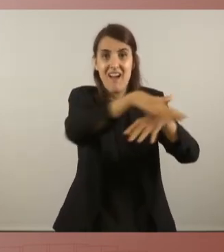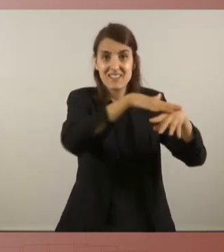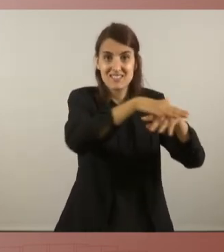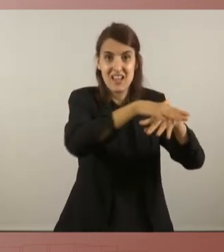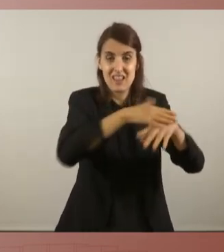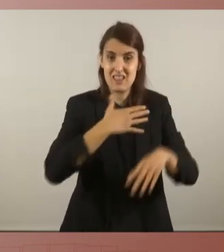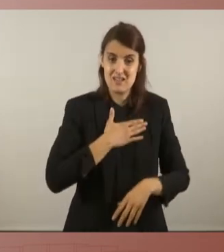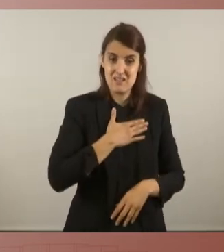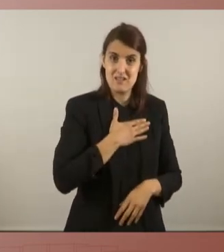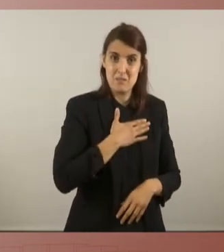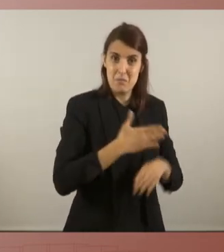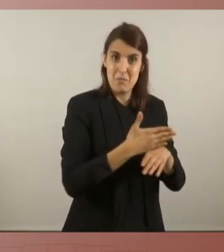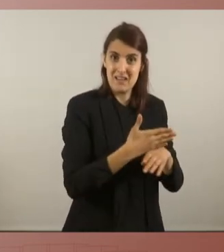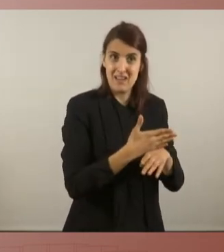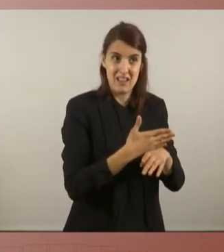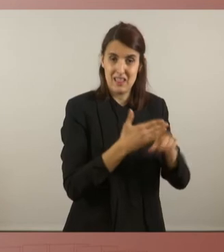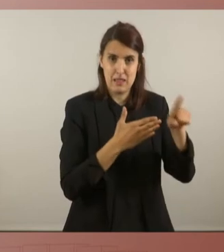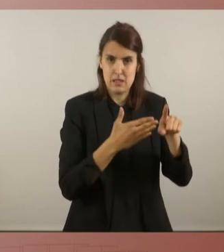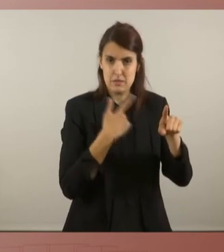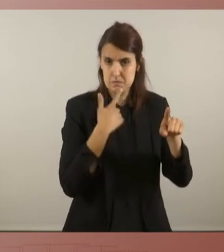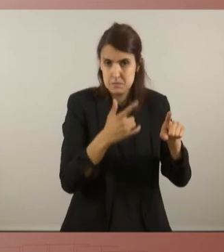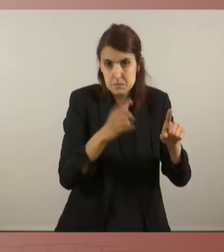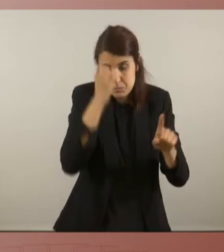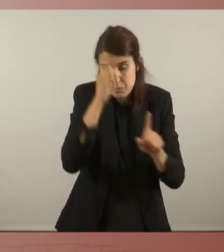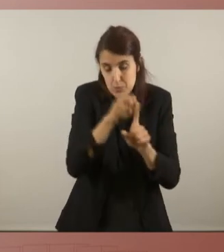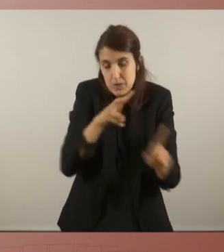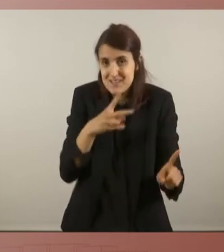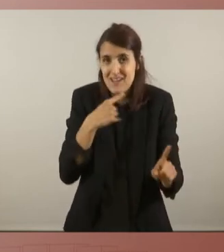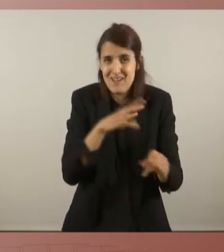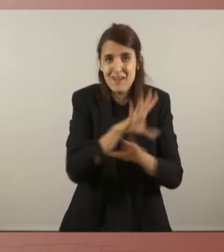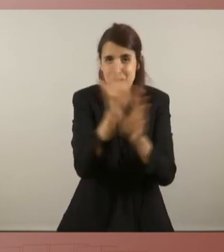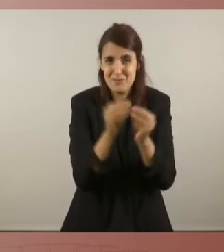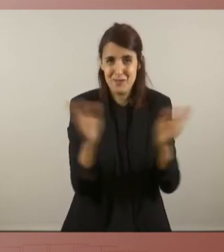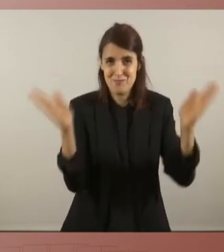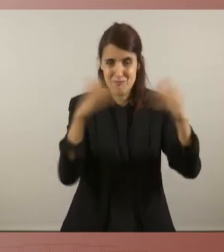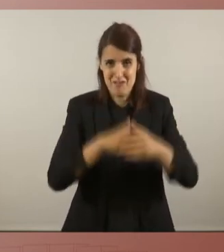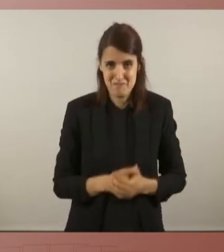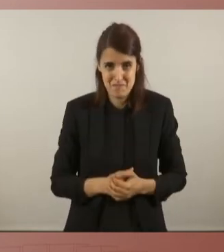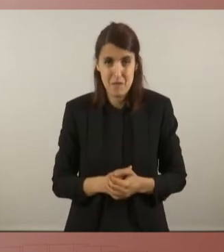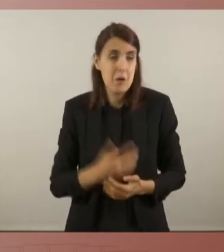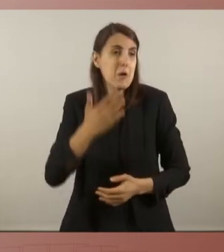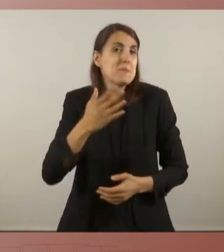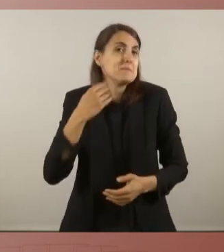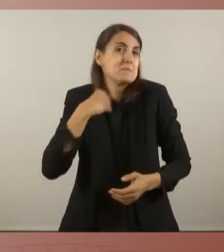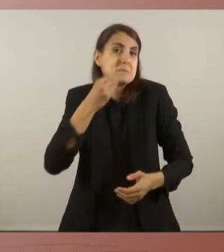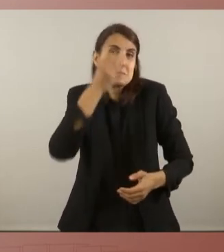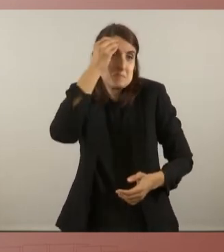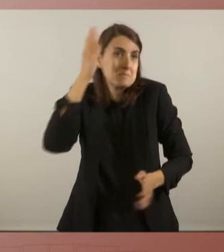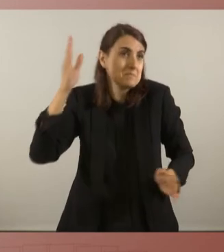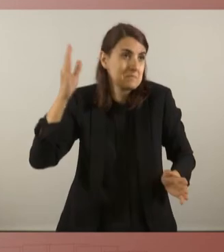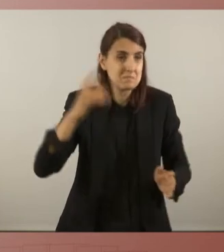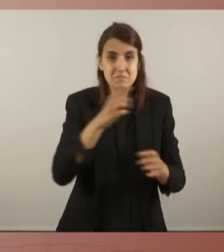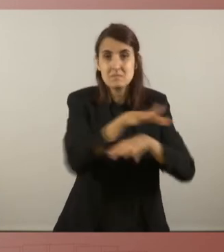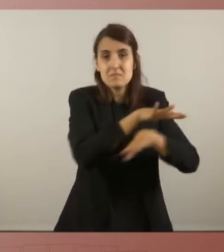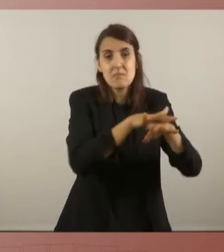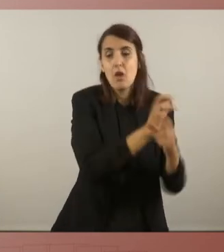nostre punt de vista, no tindrà cap resultat. Miri, en el millor dels casos, en el millor dels escenaris, els hi poden oferir alguna mesura de gràcia,